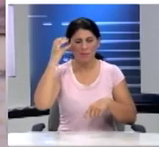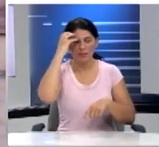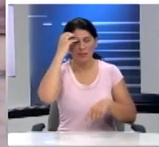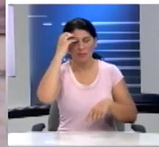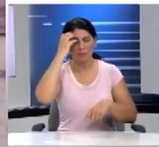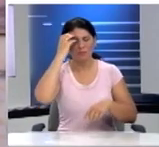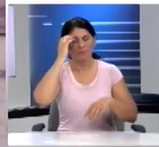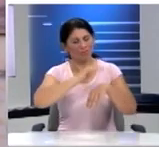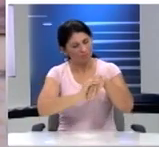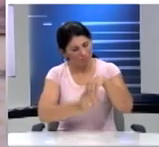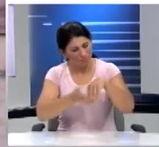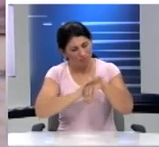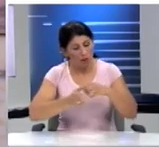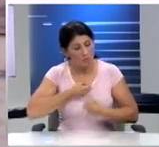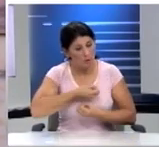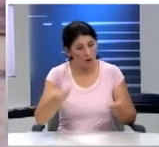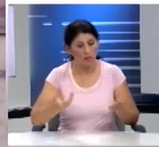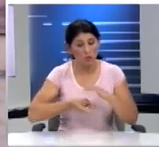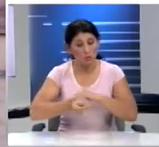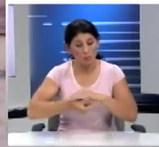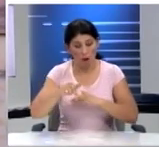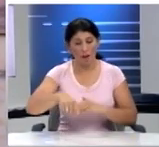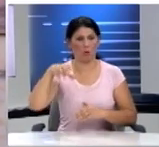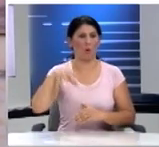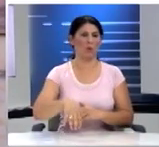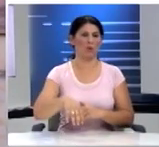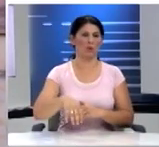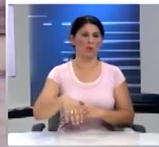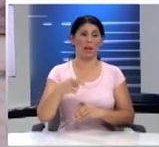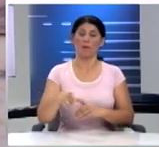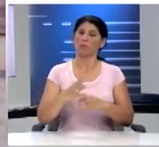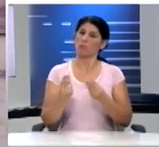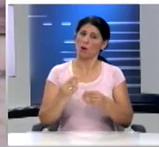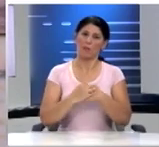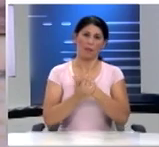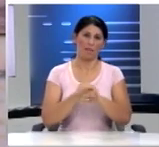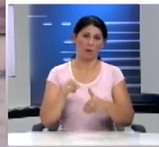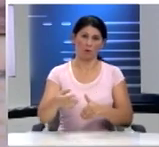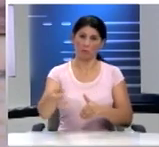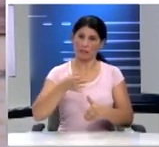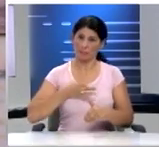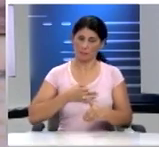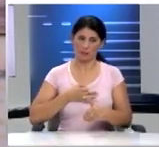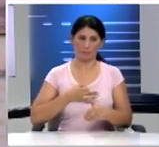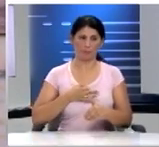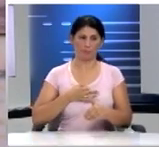προς τον προσφυγικό ελληνισμό αυτός ο χώρος και ήταν ενδιαφέροντα όλα αυτά που είπατε για την